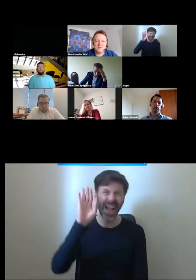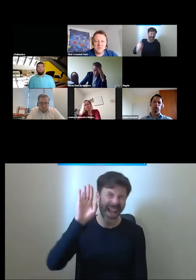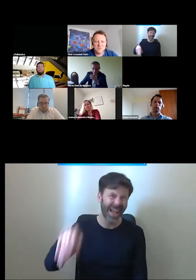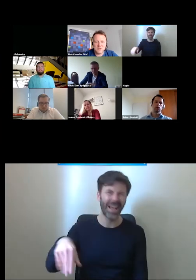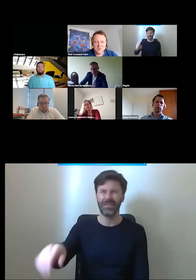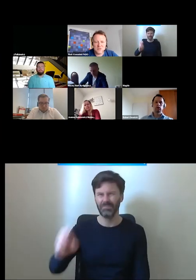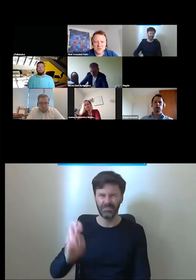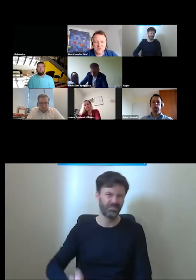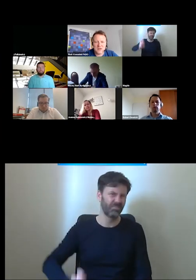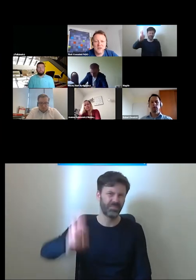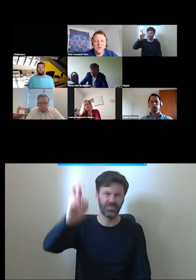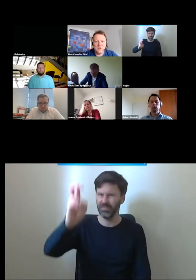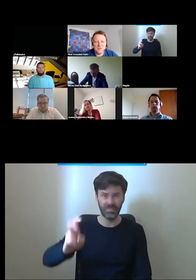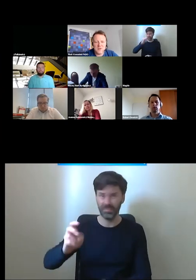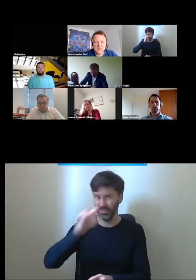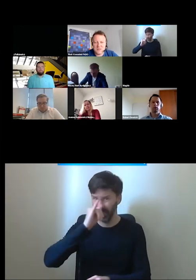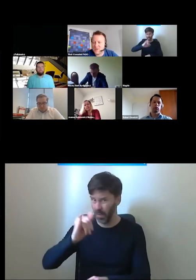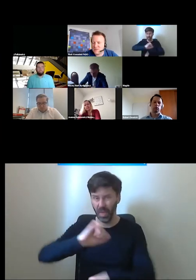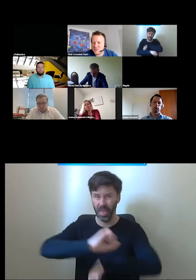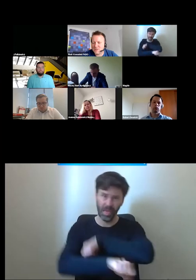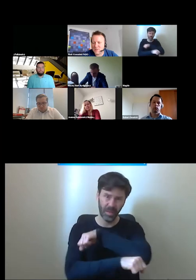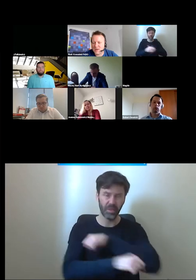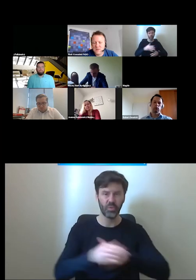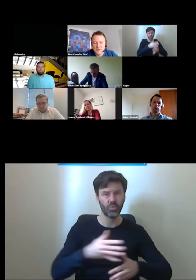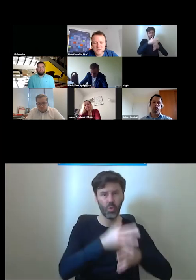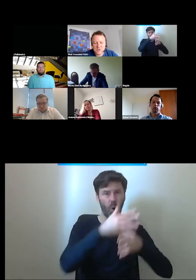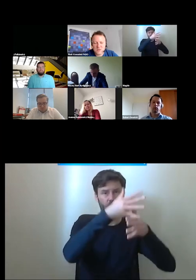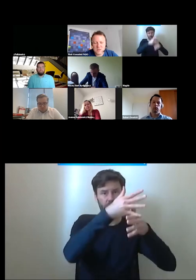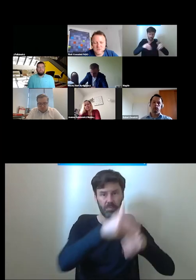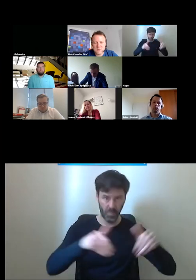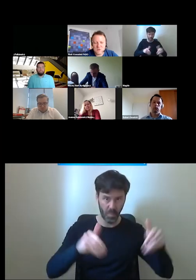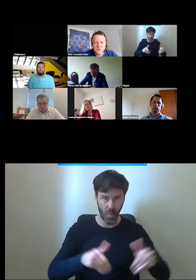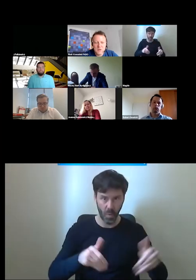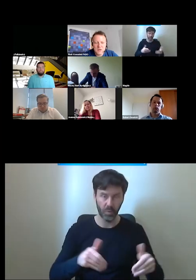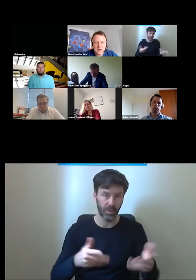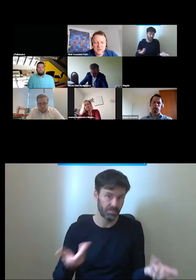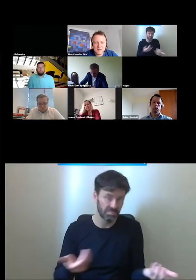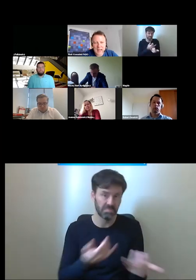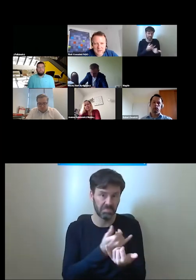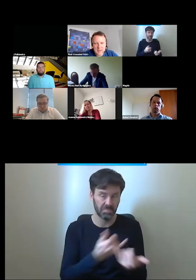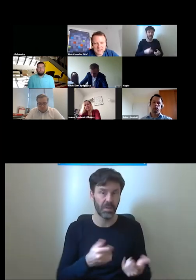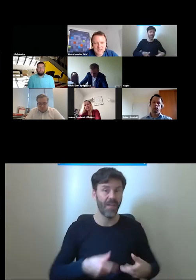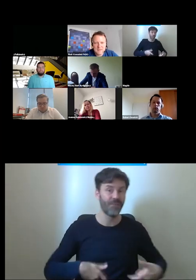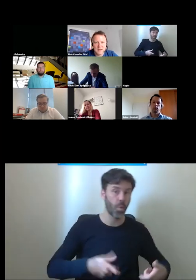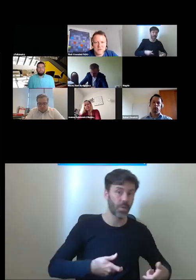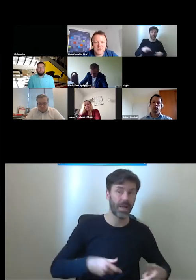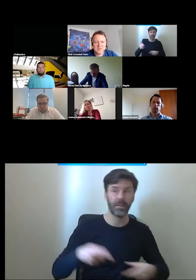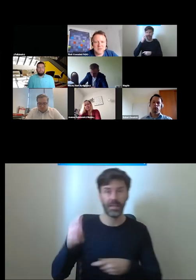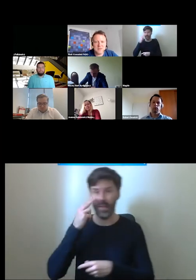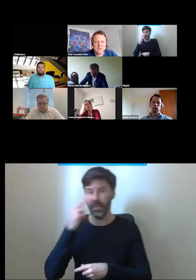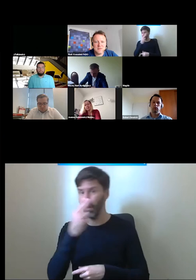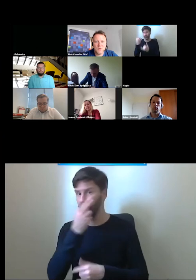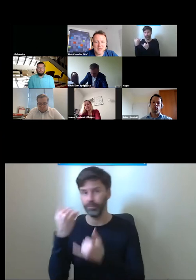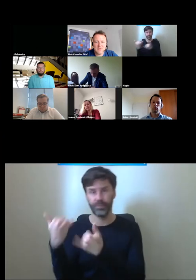no najgorszym razie pójdzie po tych schodach i on jest w innej sytuacji niż osoba poruszająca się na wózku tak jasne natomiast